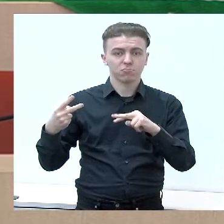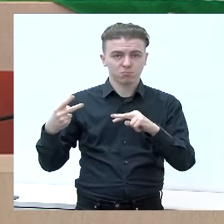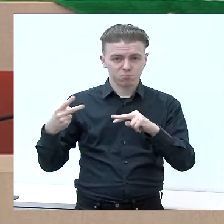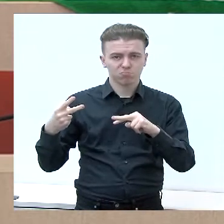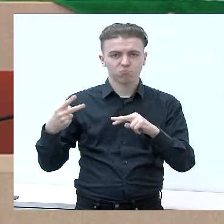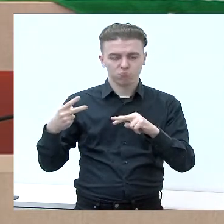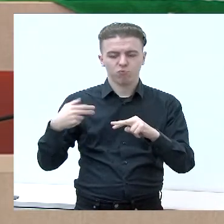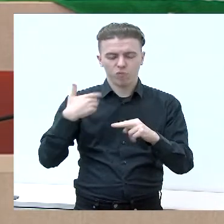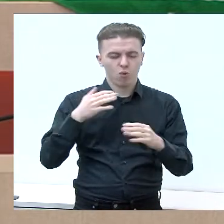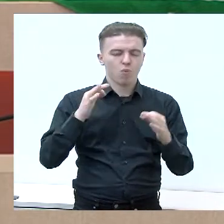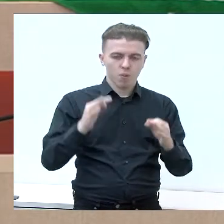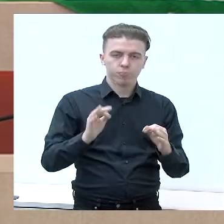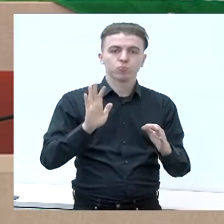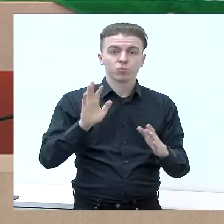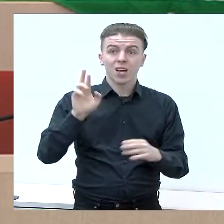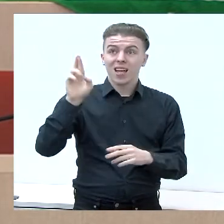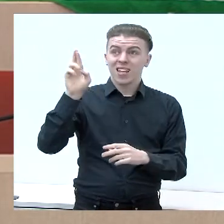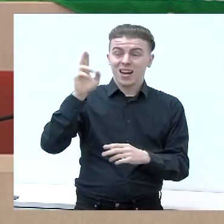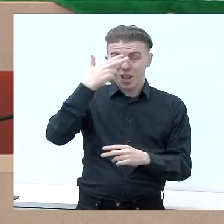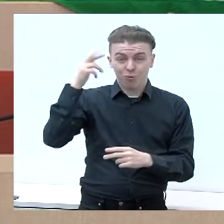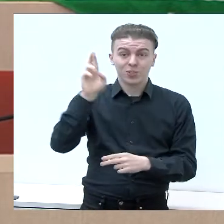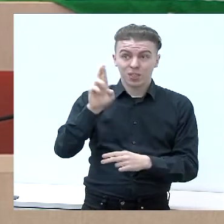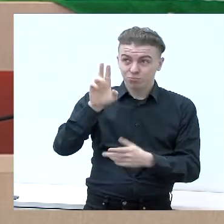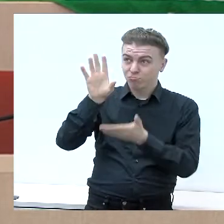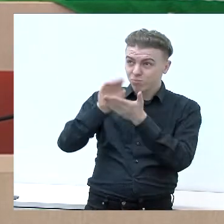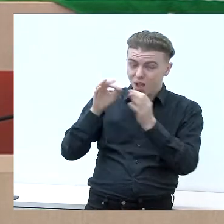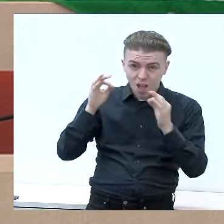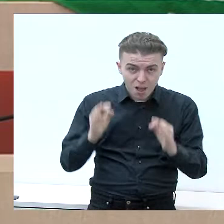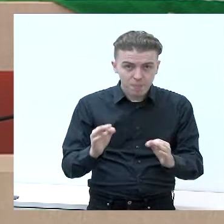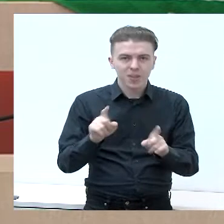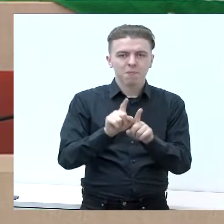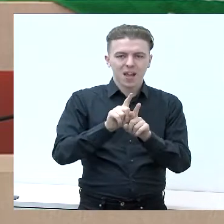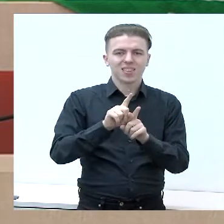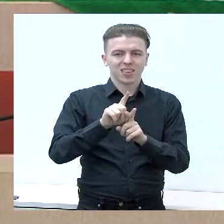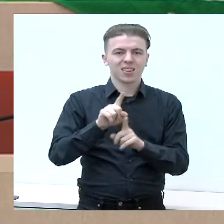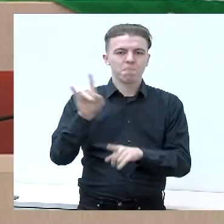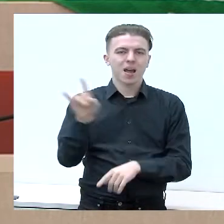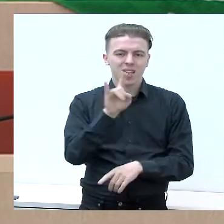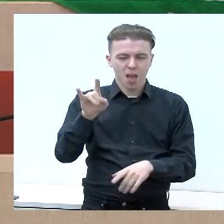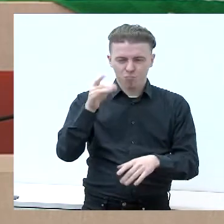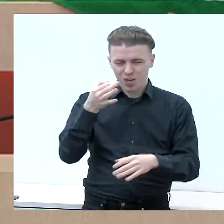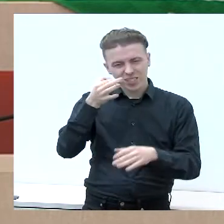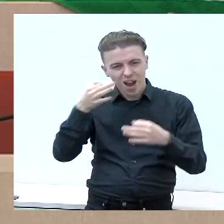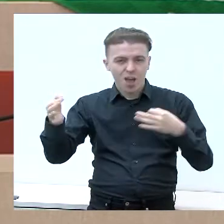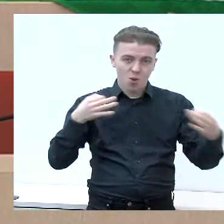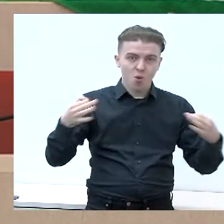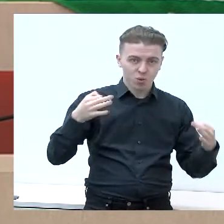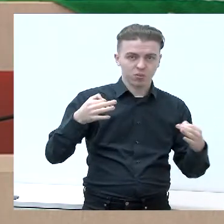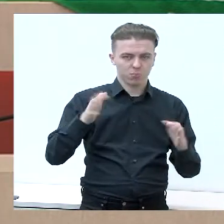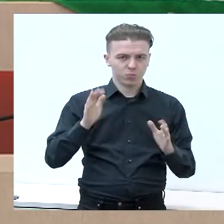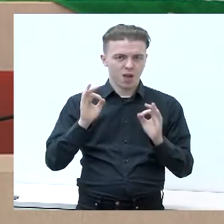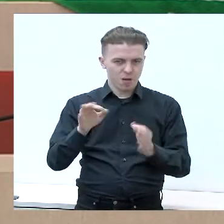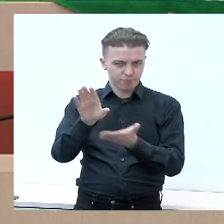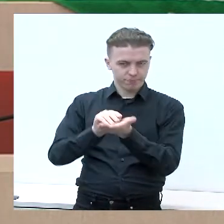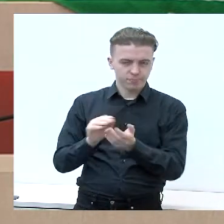atitiktų tiek Respublikos, tiek ir mūsų Marijampolės regiono vystimo sikryptis. Marijampolės regionas yra